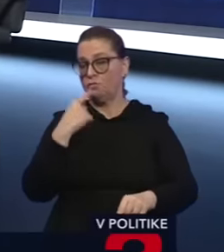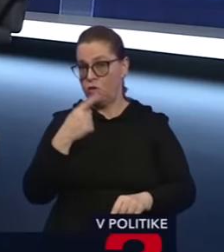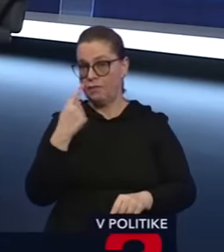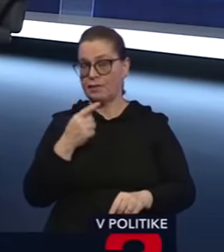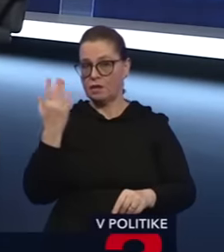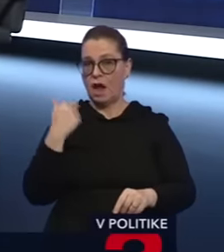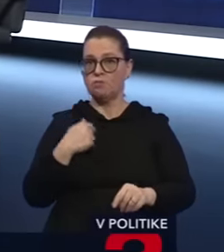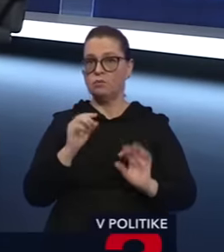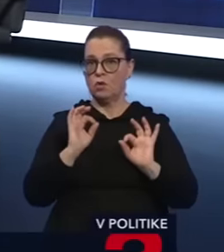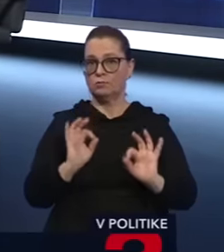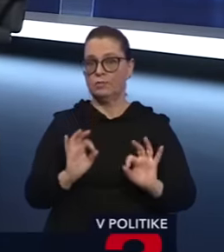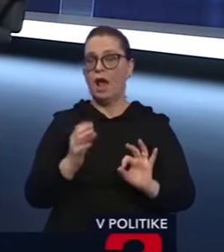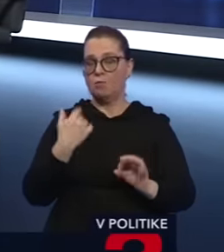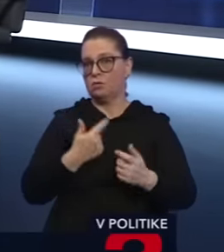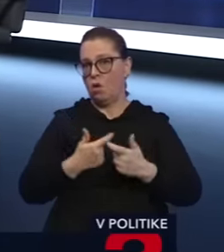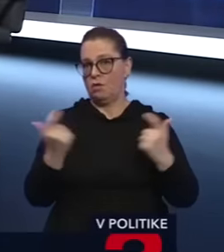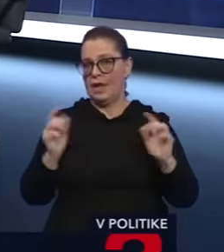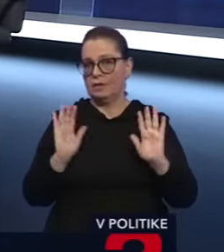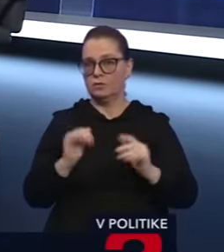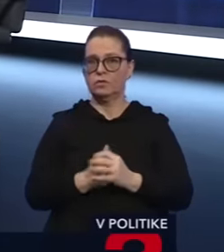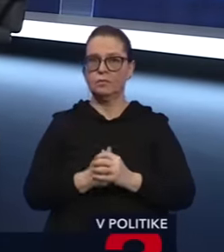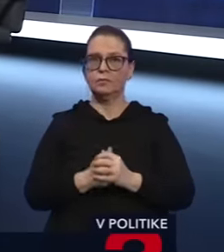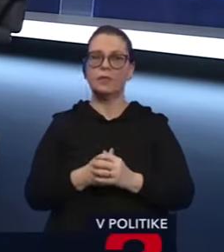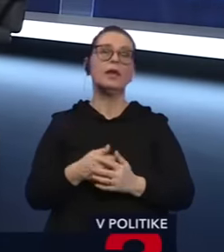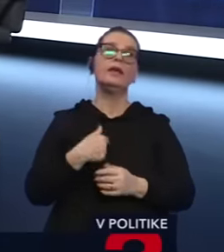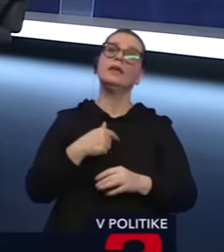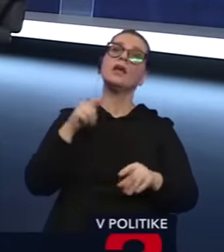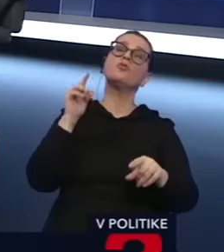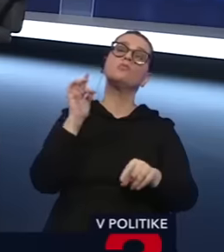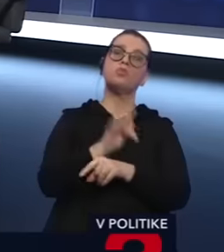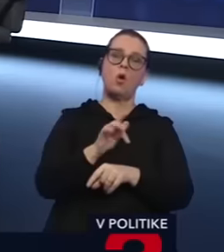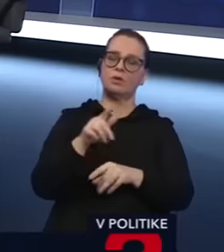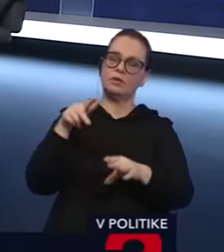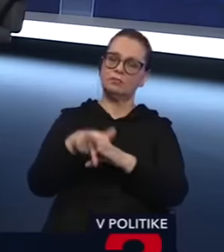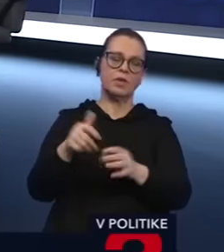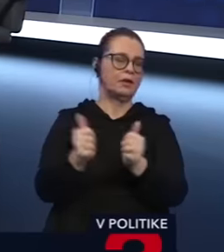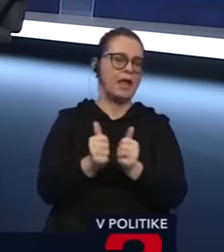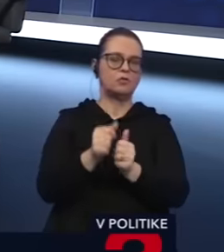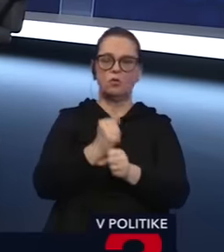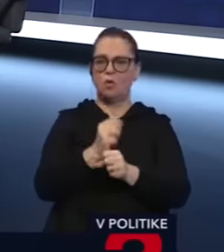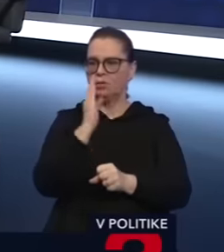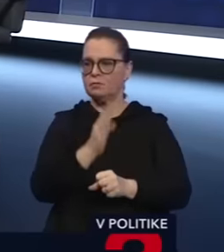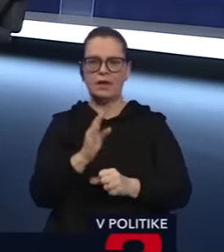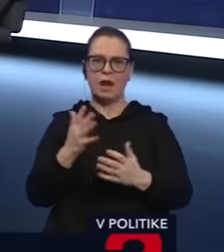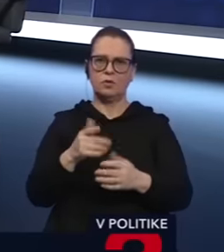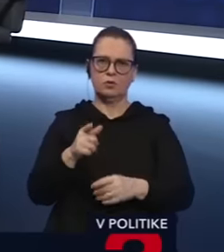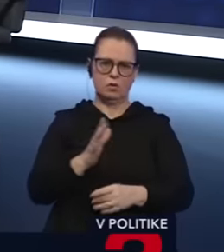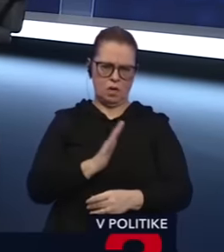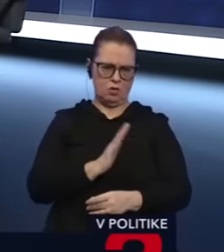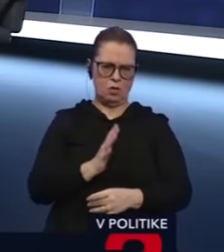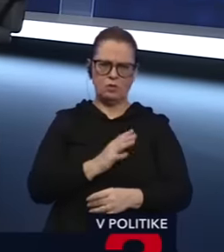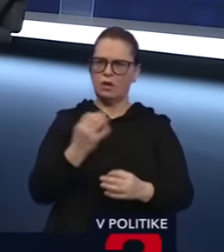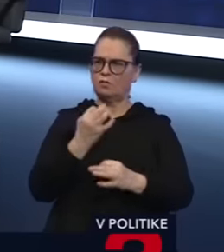sme mali v tom jasno. Ja som proti takémuto zasahovaniu bez hľadu na to, či to robilo smerne. Toto je absurdné, že niekto ide